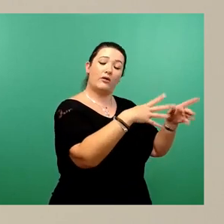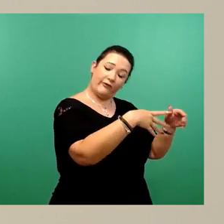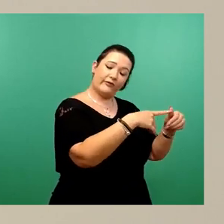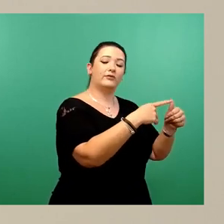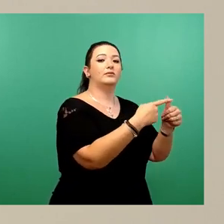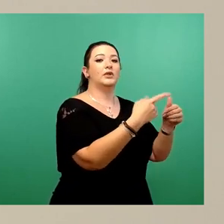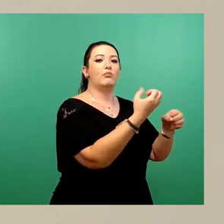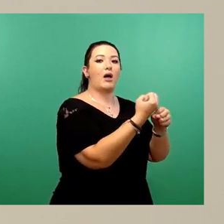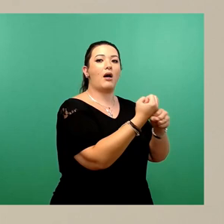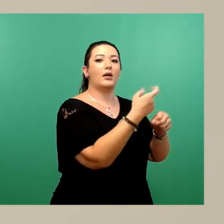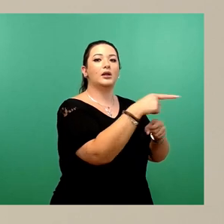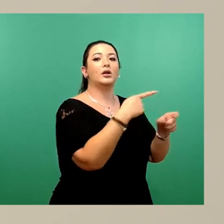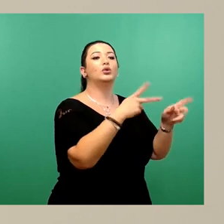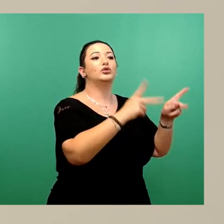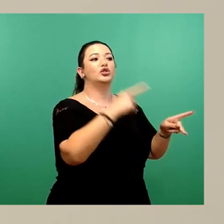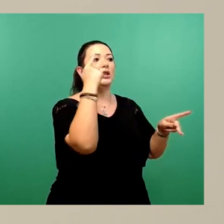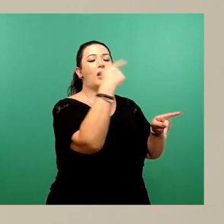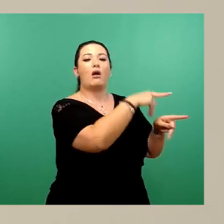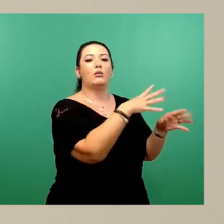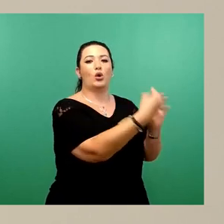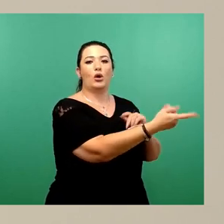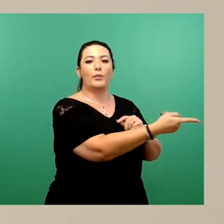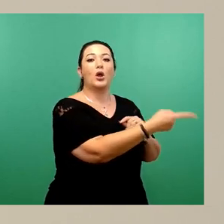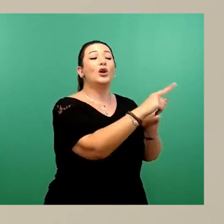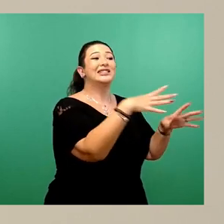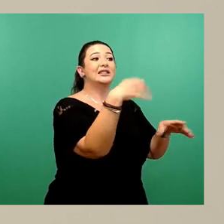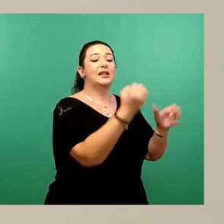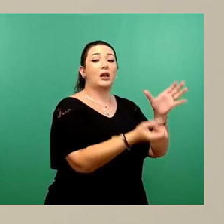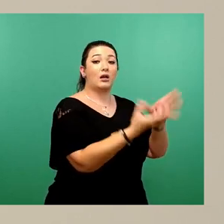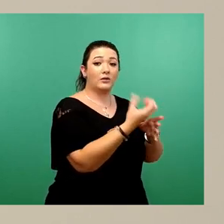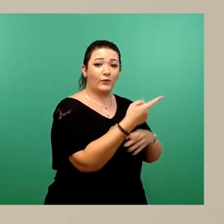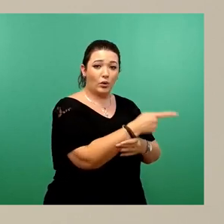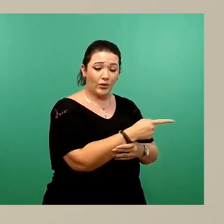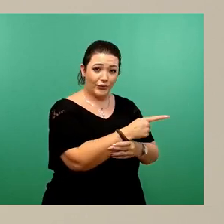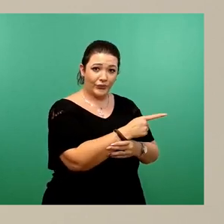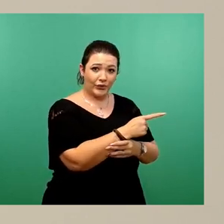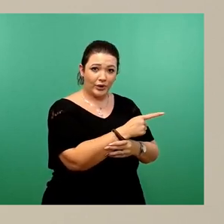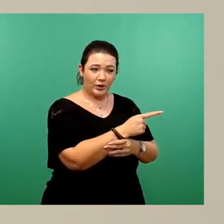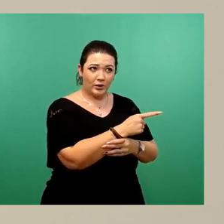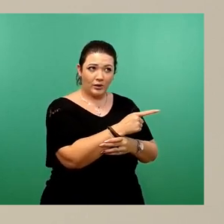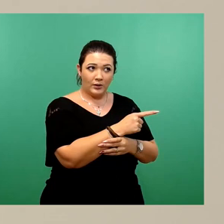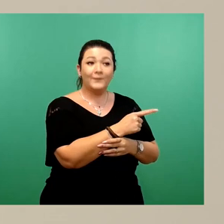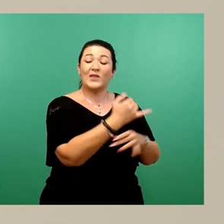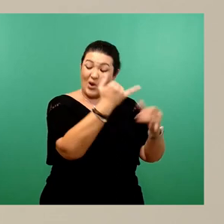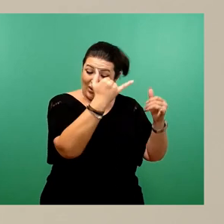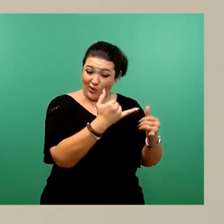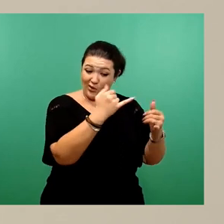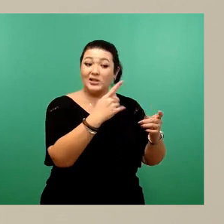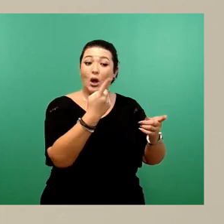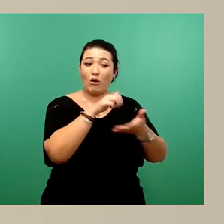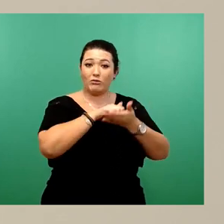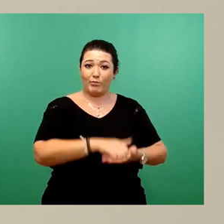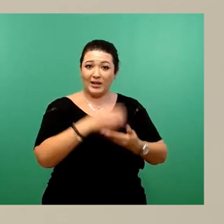heißt das Büro und dieser Siegerentwurf, das ging heute passenderweise auch als Pressemitteilung raus,